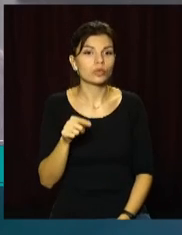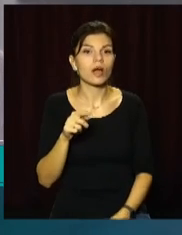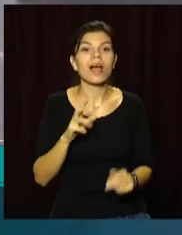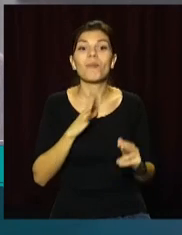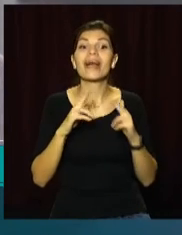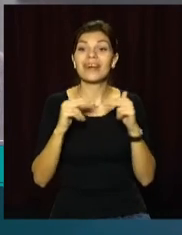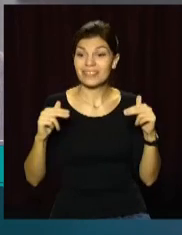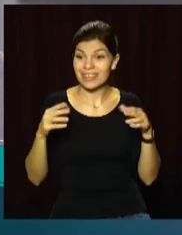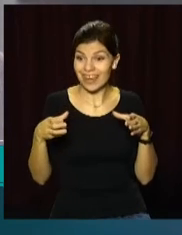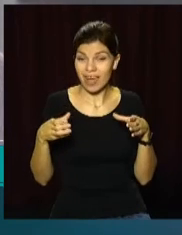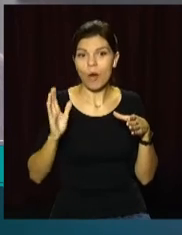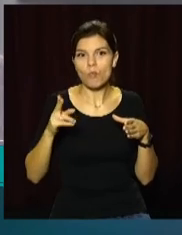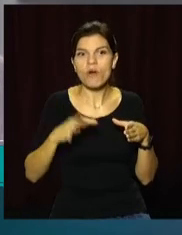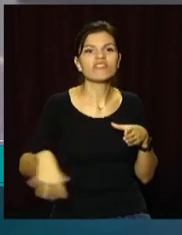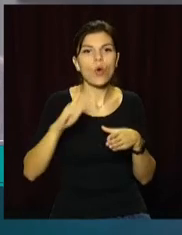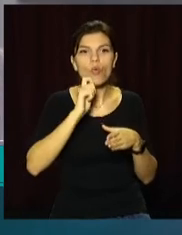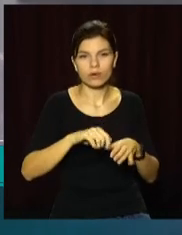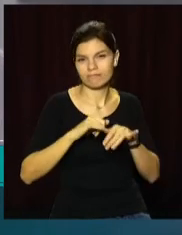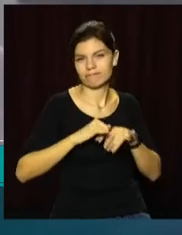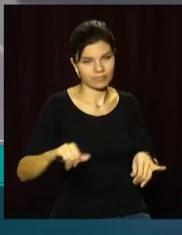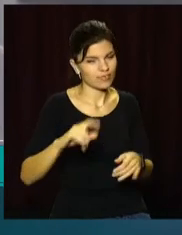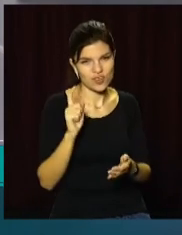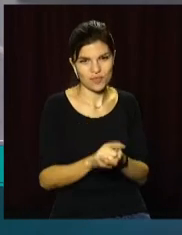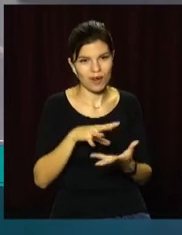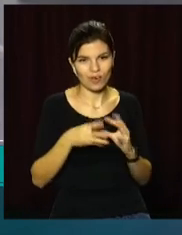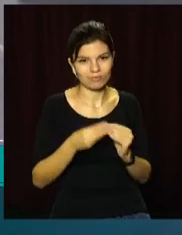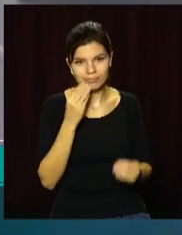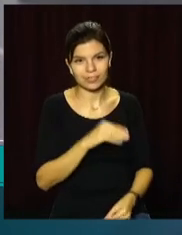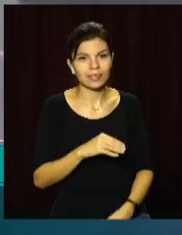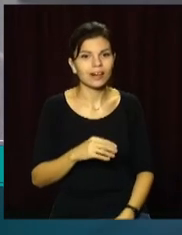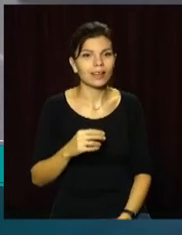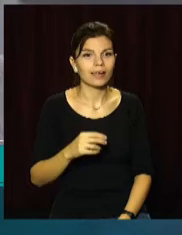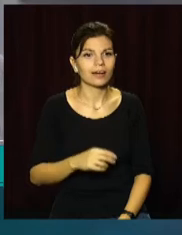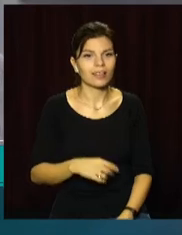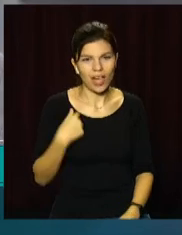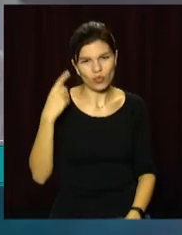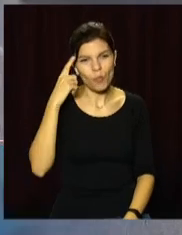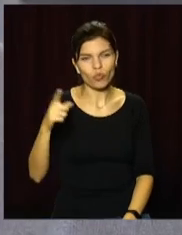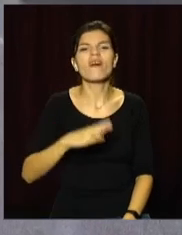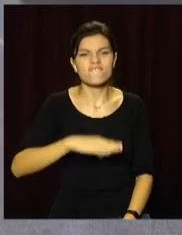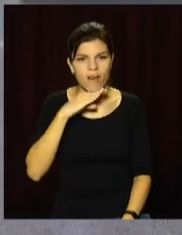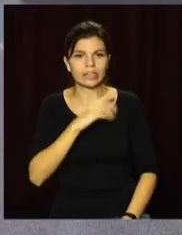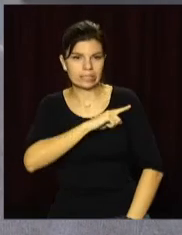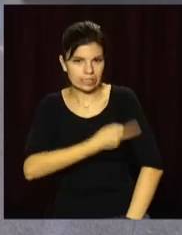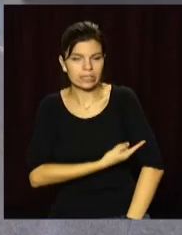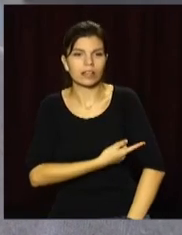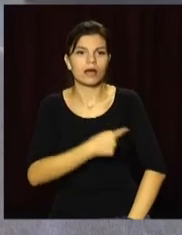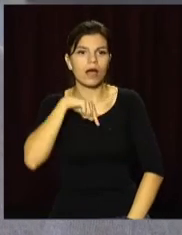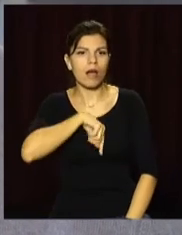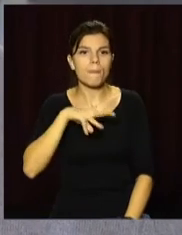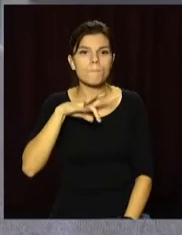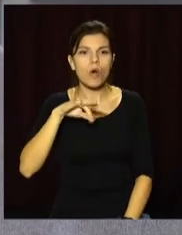Невропетровській, тільки у масштабах всієї України. Думаю, що Михайла Анатольовича вистачає на це сил, моральних,